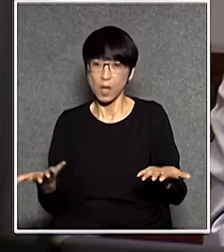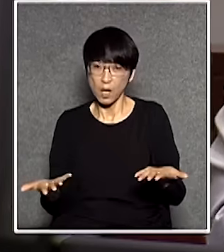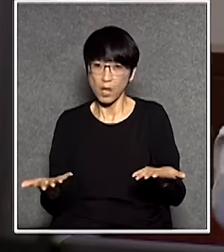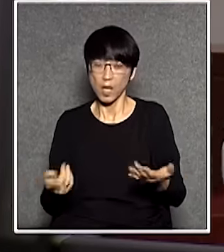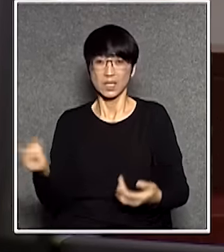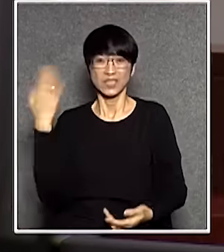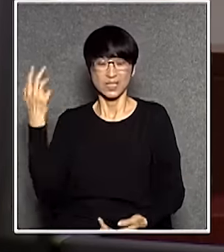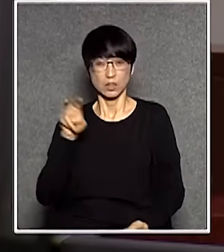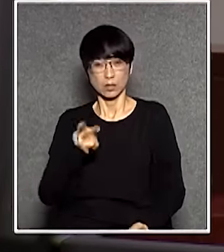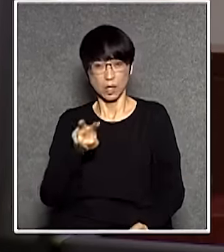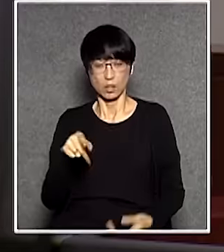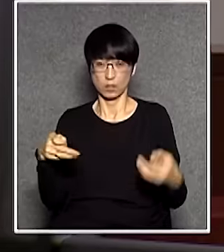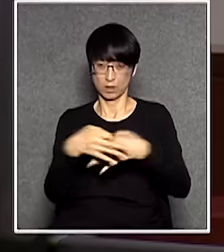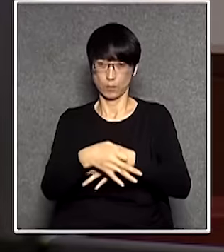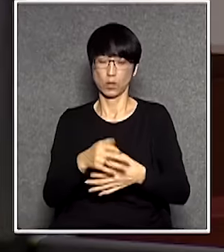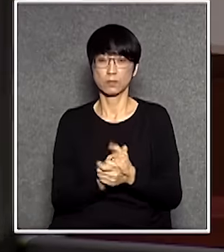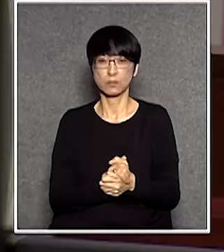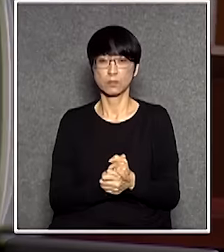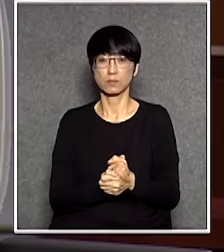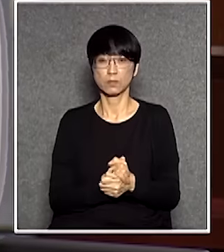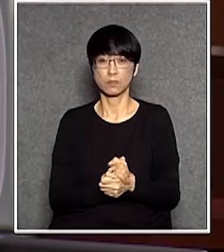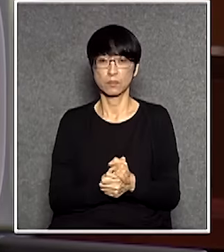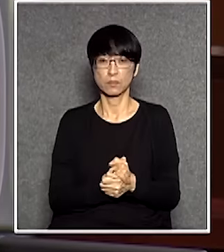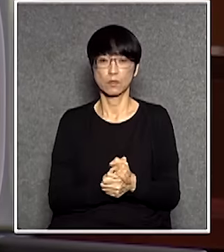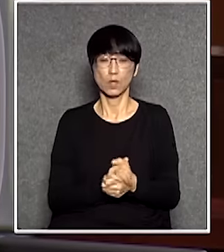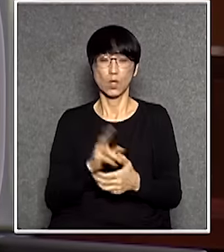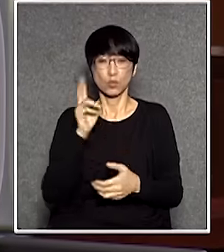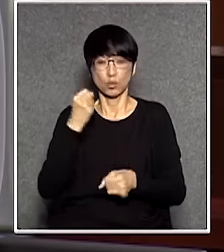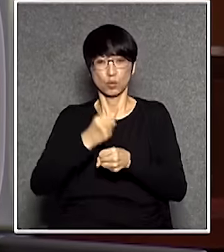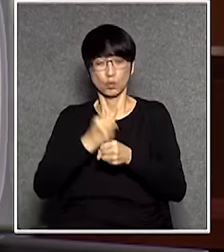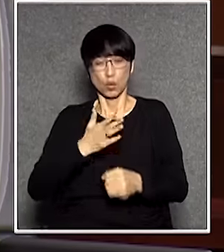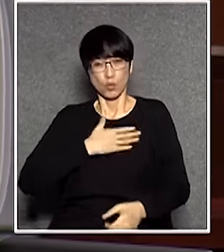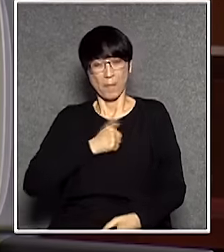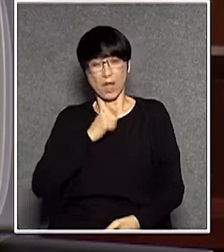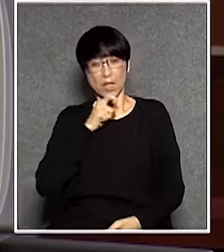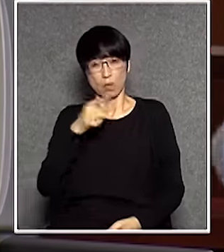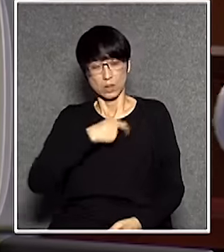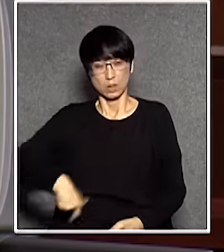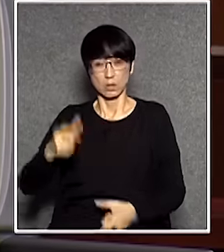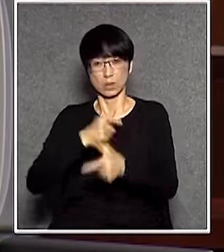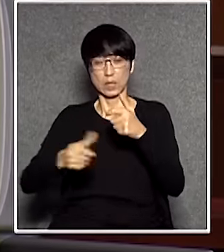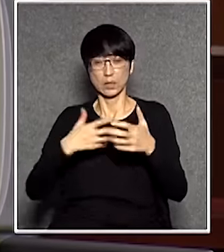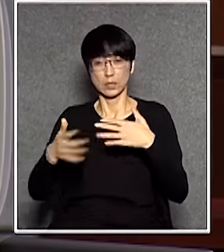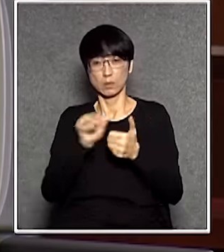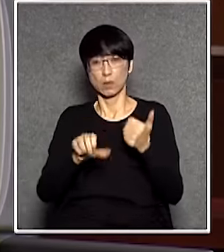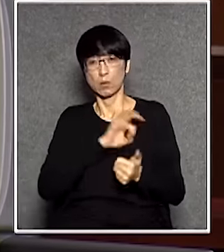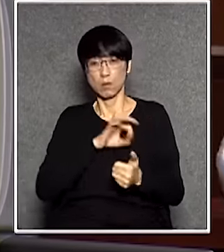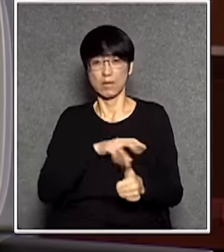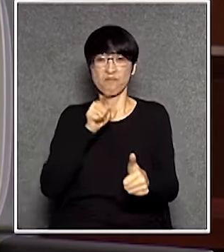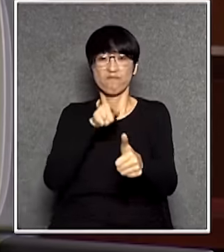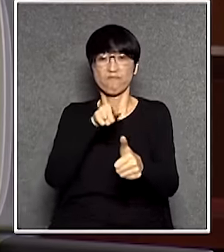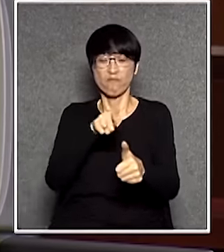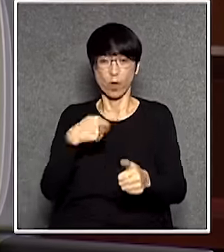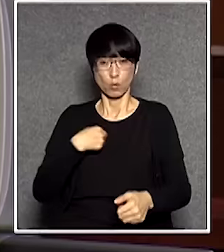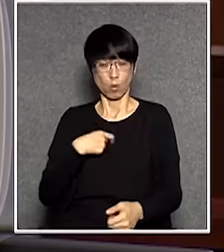花了很多時間在這份合約如果你稍有做功課的議員你現在經濟事務委員會在裏側貼結果要由